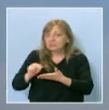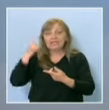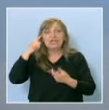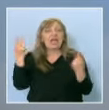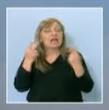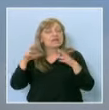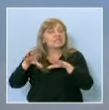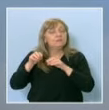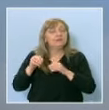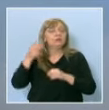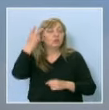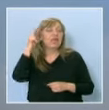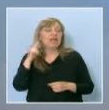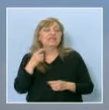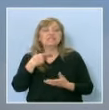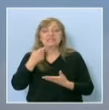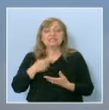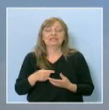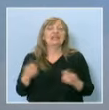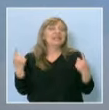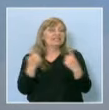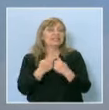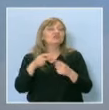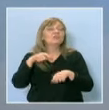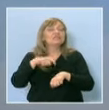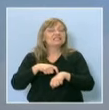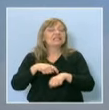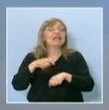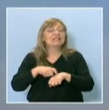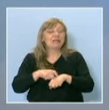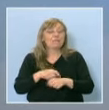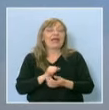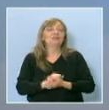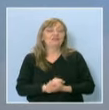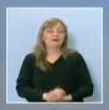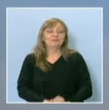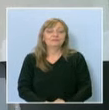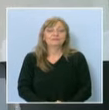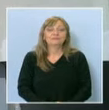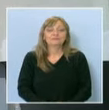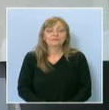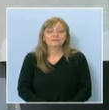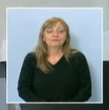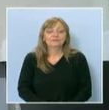английски язик. С Дария Дамянова ни срещат Светлана Ганчева и операторът Светелин Цветков.